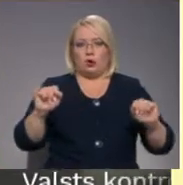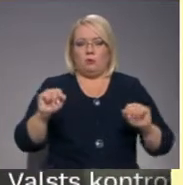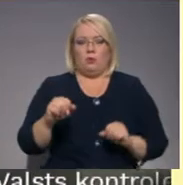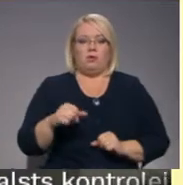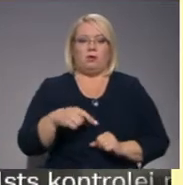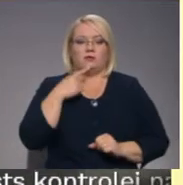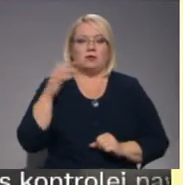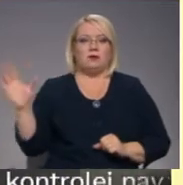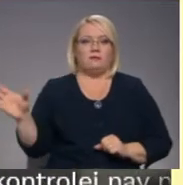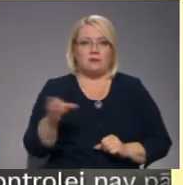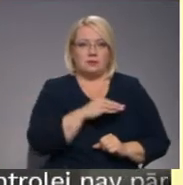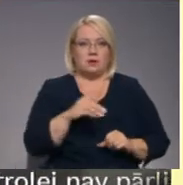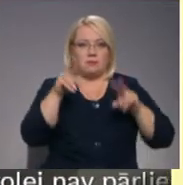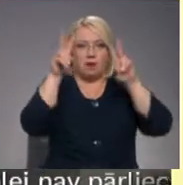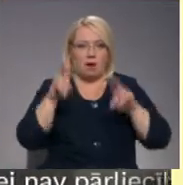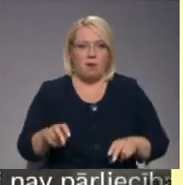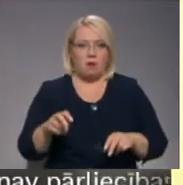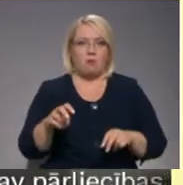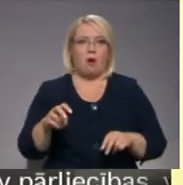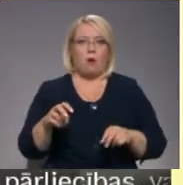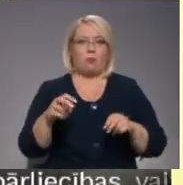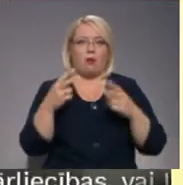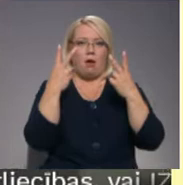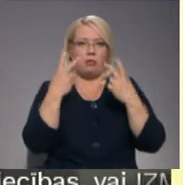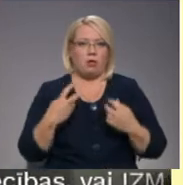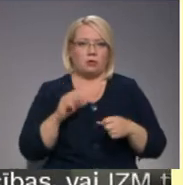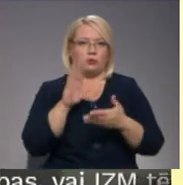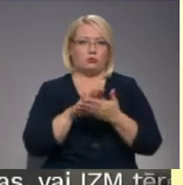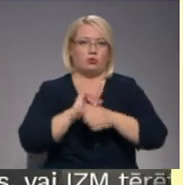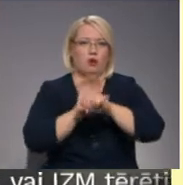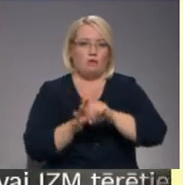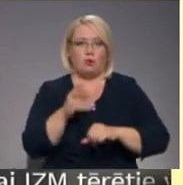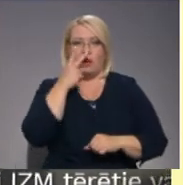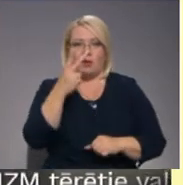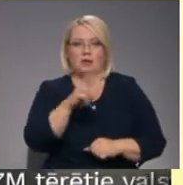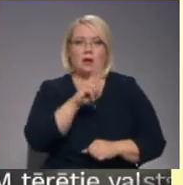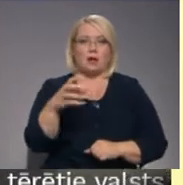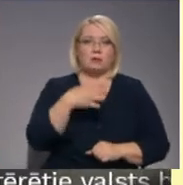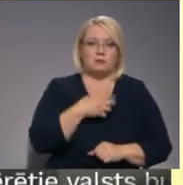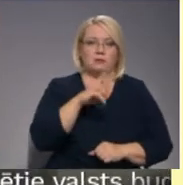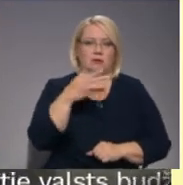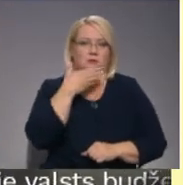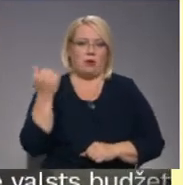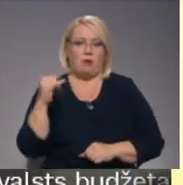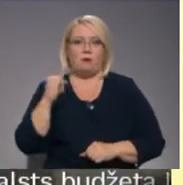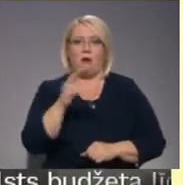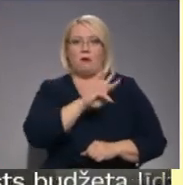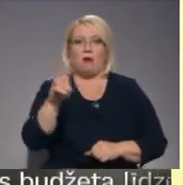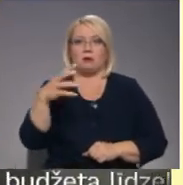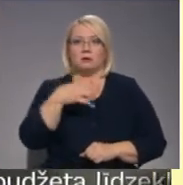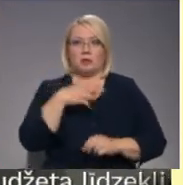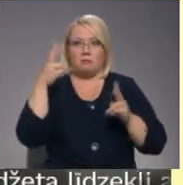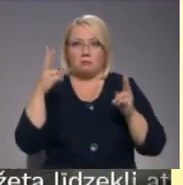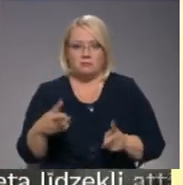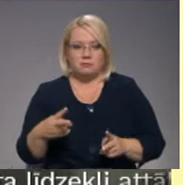jānoņem analīzes. Visiem. Mums jau mums tad redzēs, kurš ir slims, kurš nav. Ja mums tur kāds būs slims, tad ceturtāvā